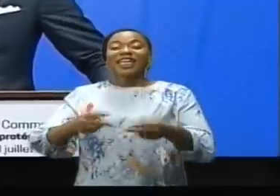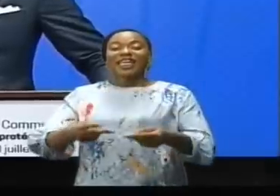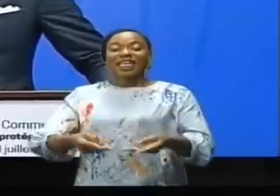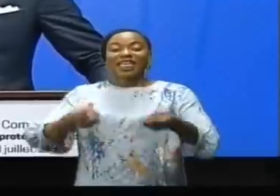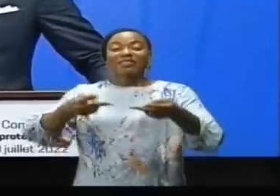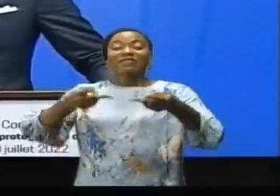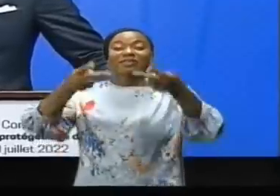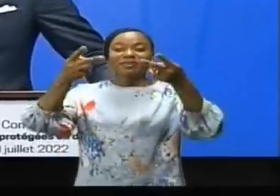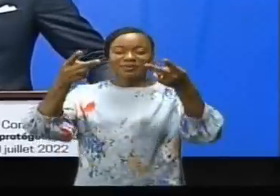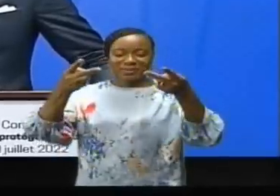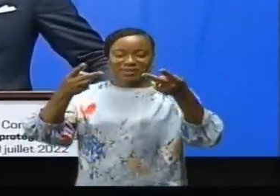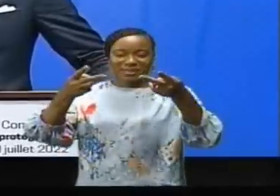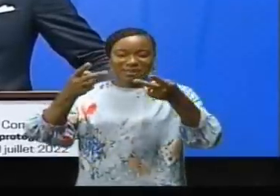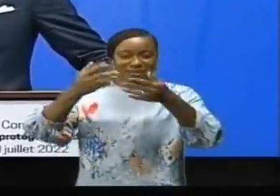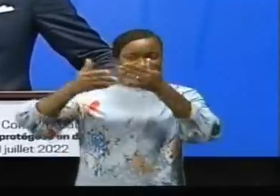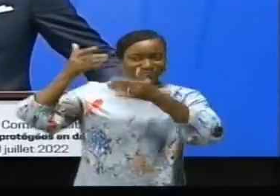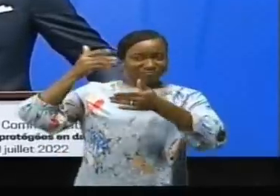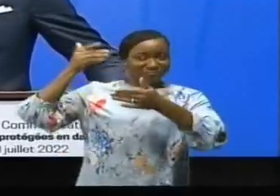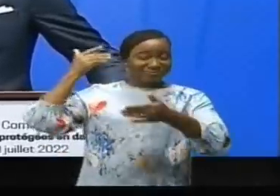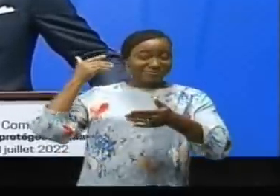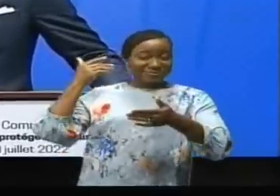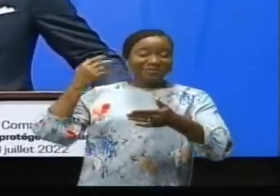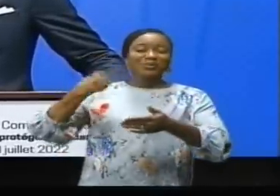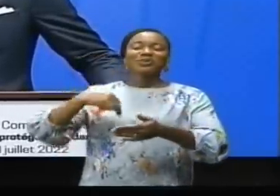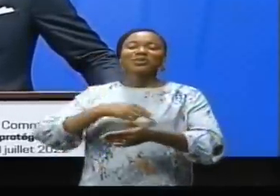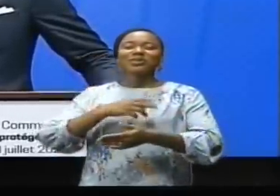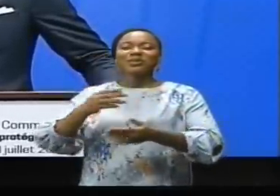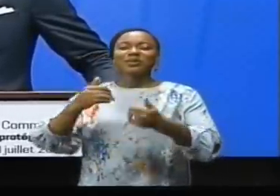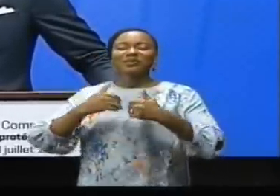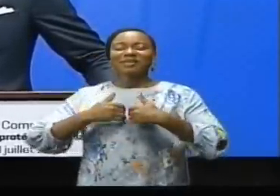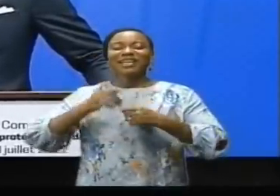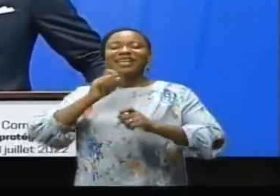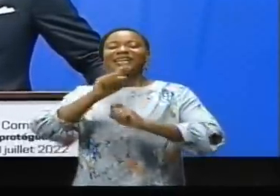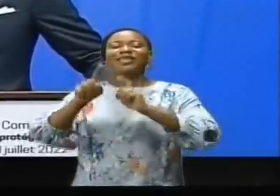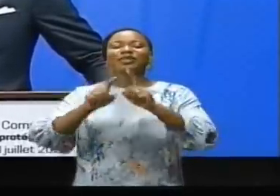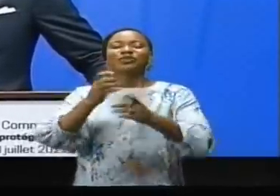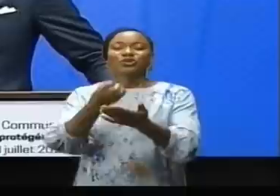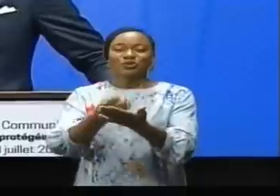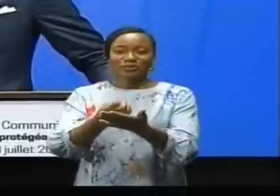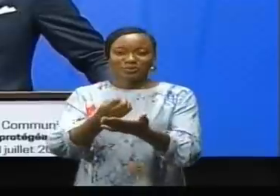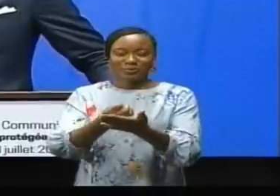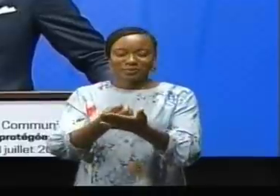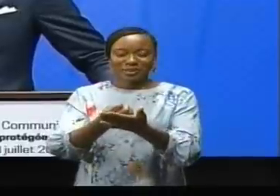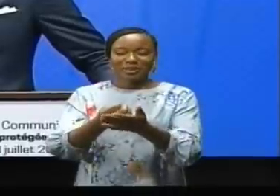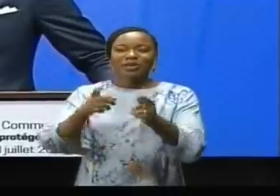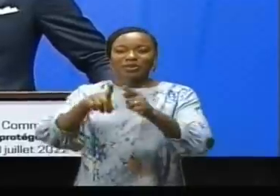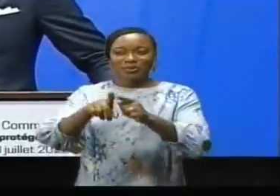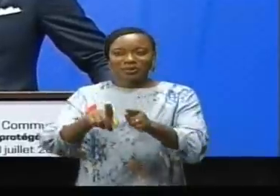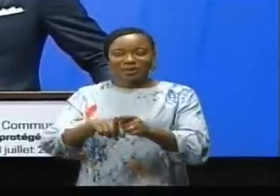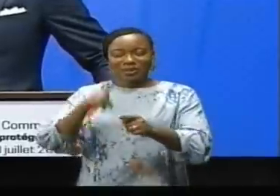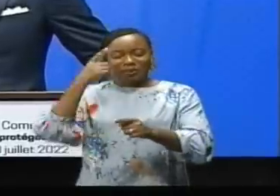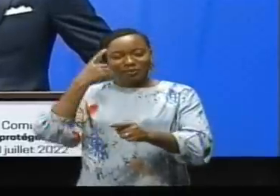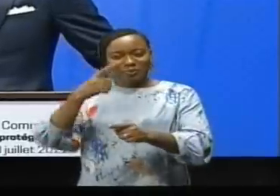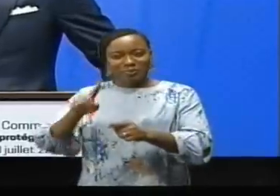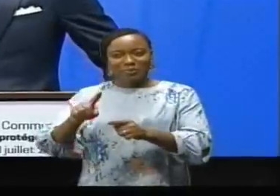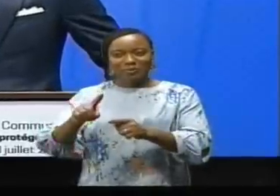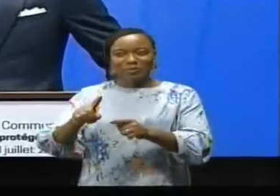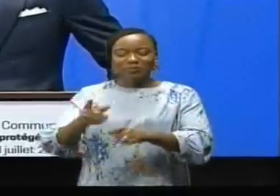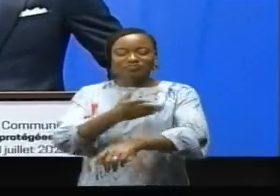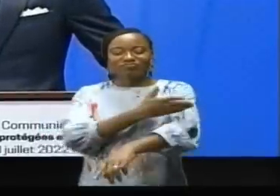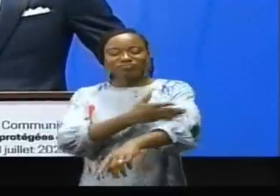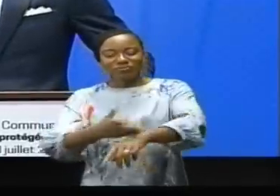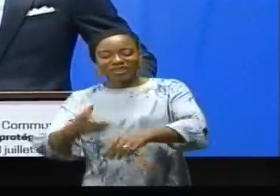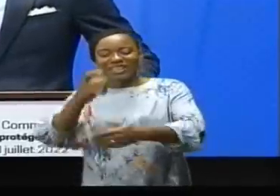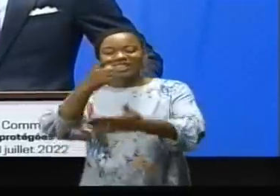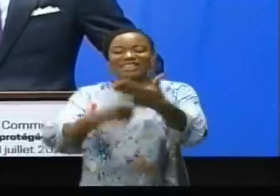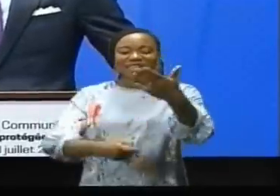dernière fois, nous avions fait une plongée sur des questions économiques, spécifiquement sur la mesure des suppressions et des réductions des